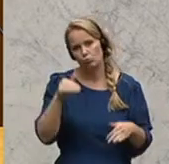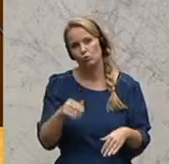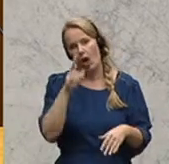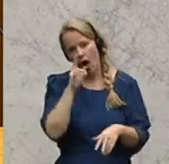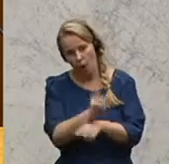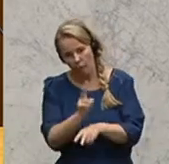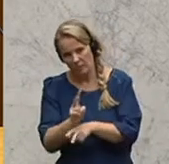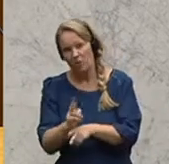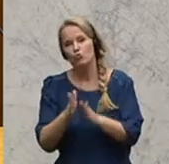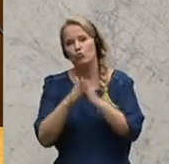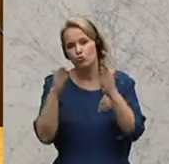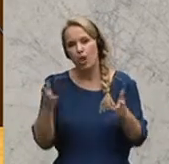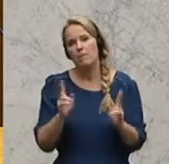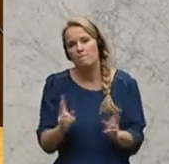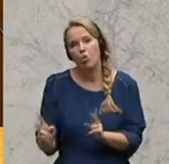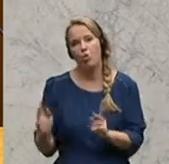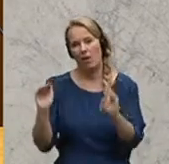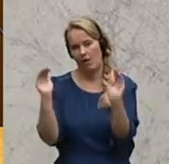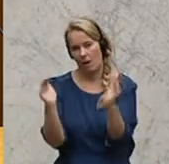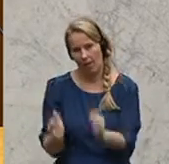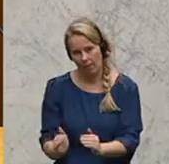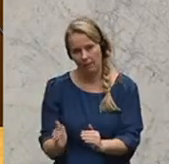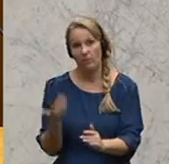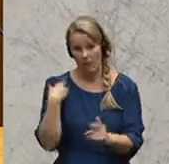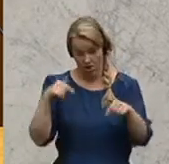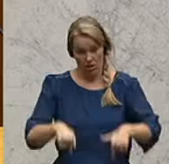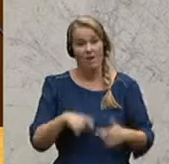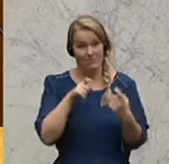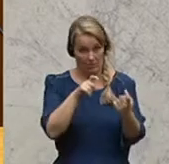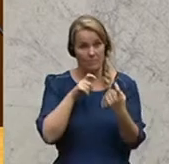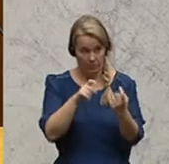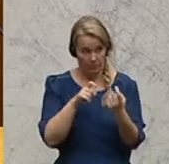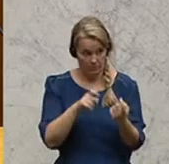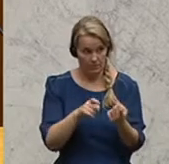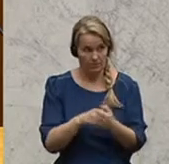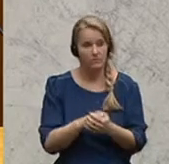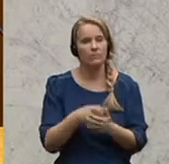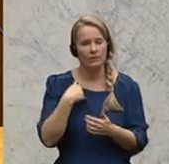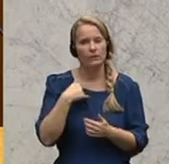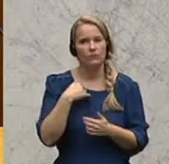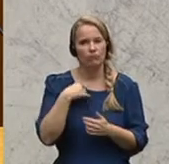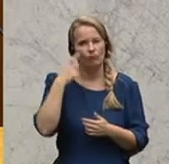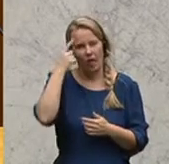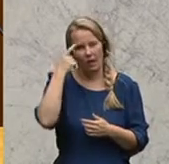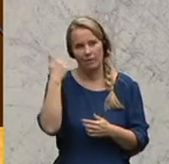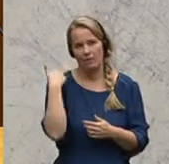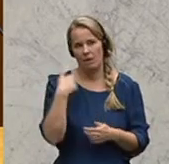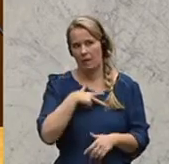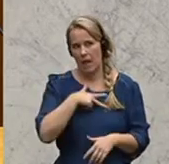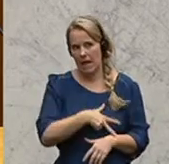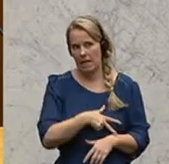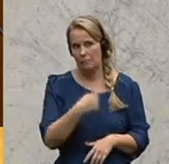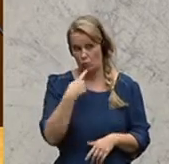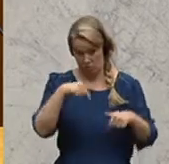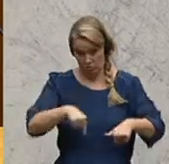auch darauf, dass dieser Schaden möglichst klein gehalten wird. Da hat eine Debatte hier stattgefunden. Und ich erinnere nur daran, dass die SPÖ hier gesagt